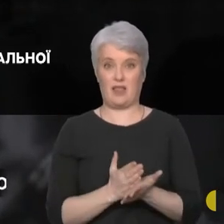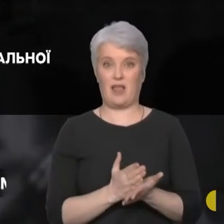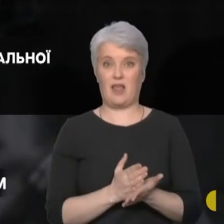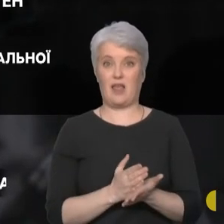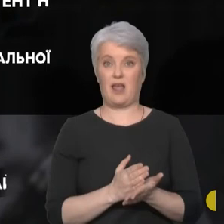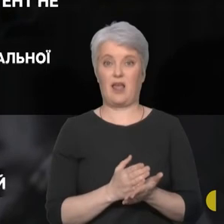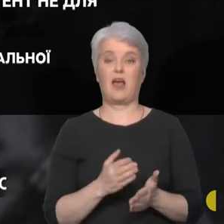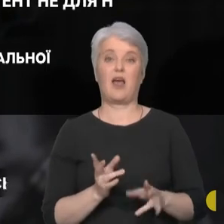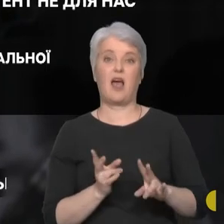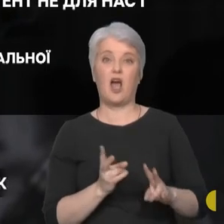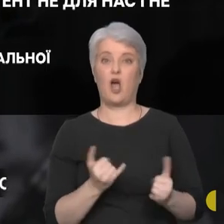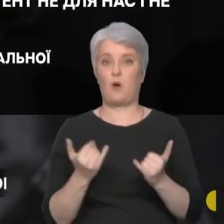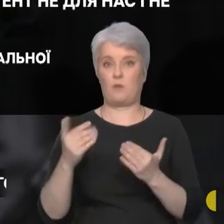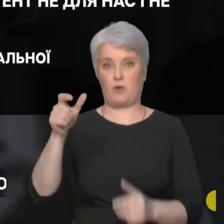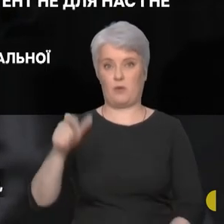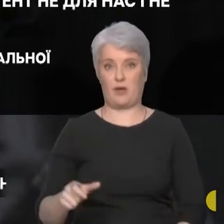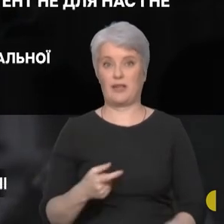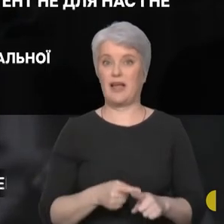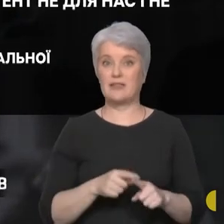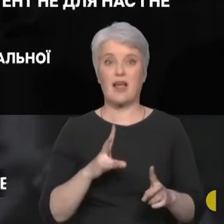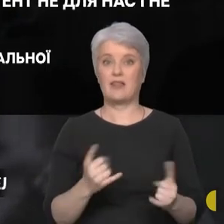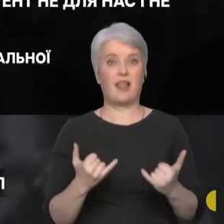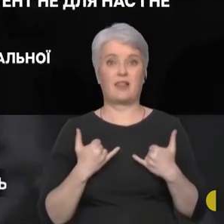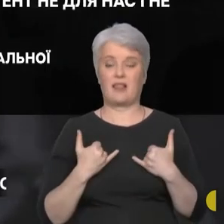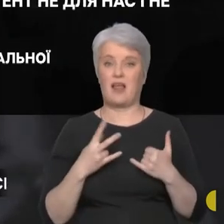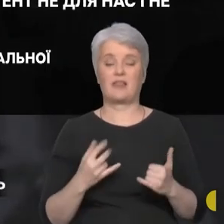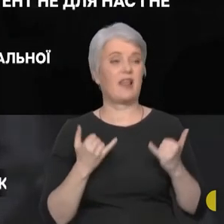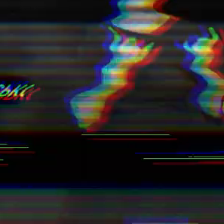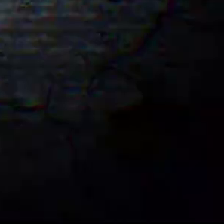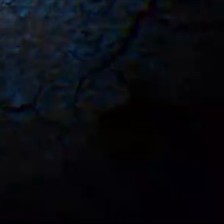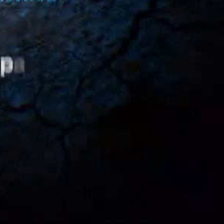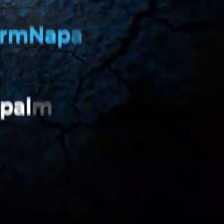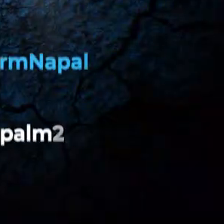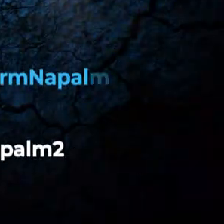Тобто це контент не для нас і не для Заходу, а для внутрішньої аудиторії.